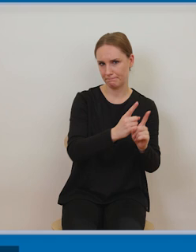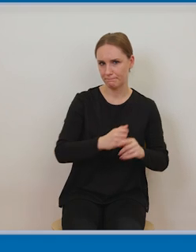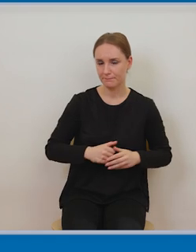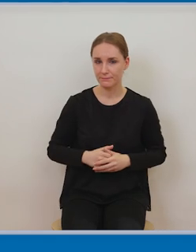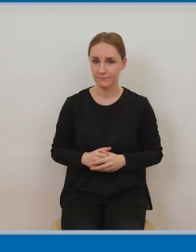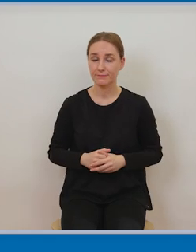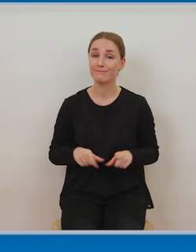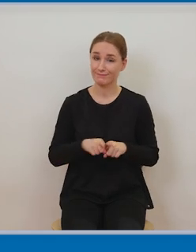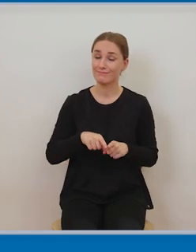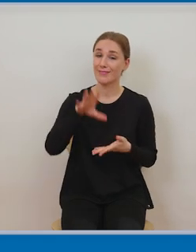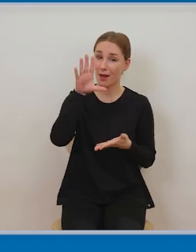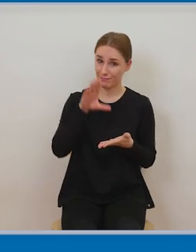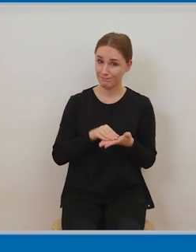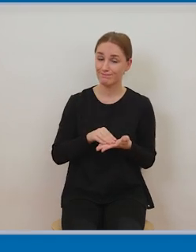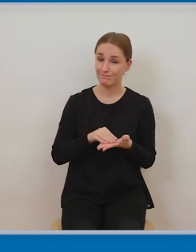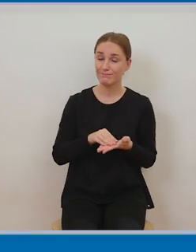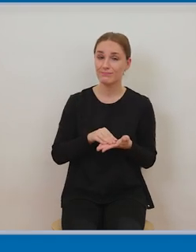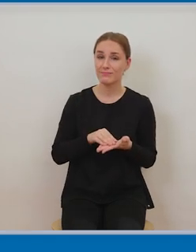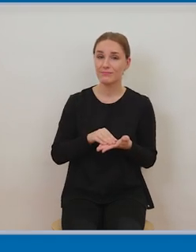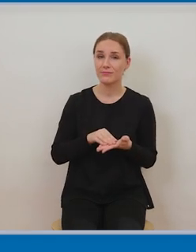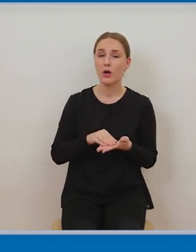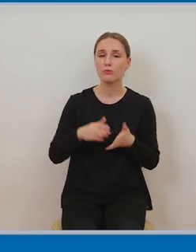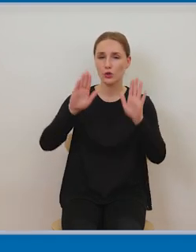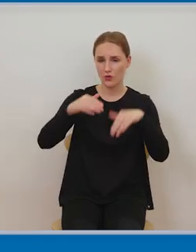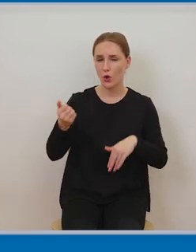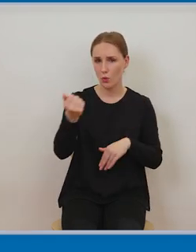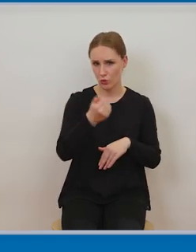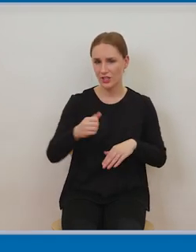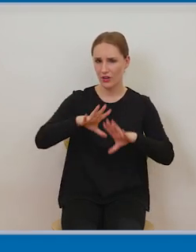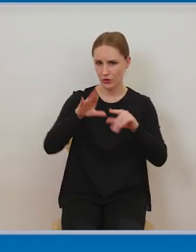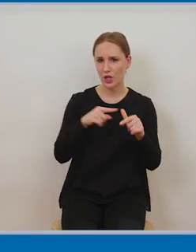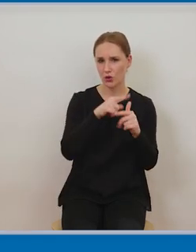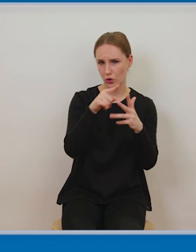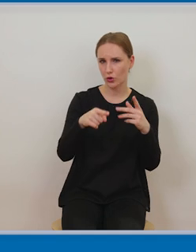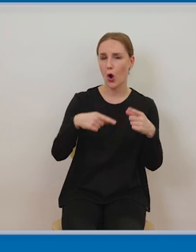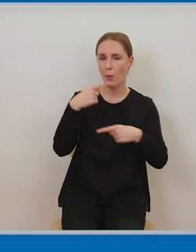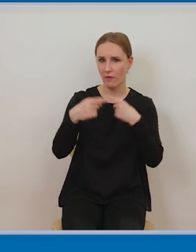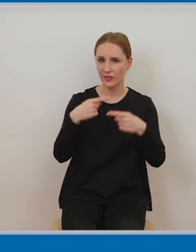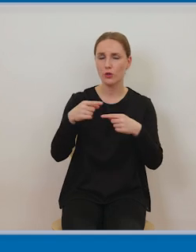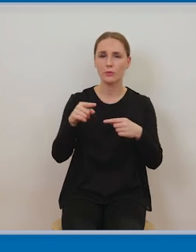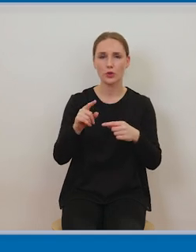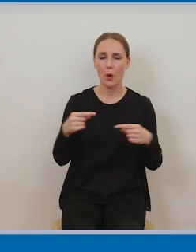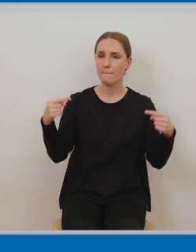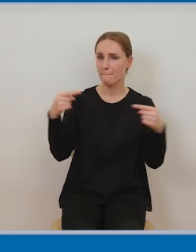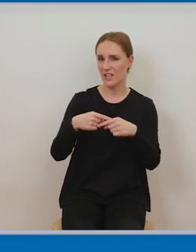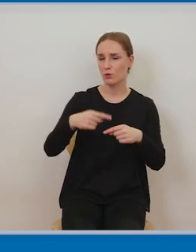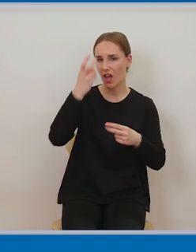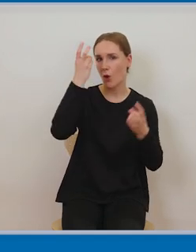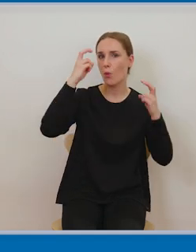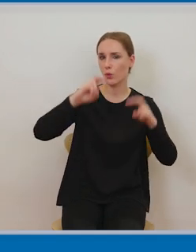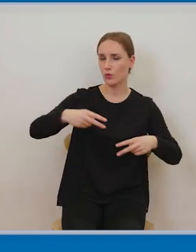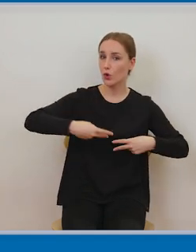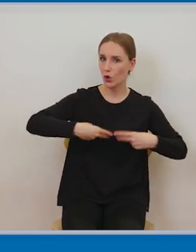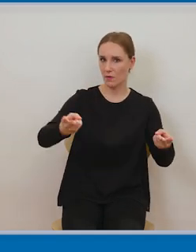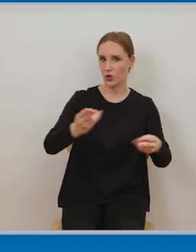twórczości która już była udostępniona publicznie no i też warunek na który zwracałyśmy uwagę